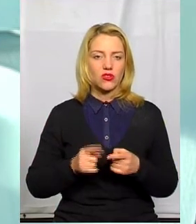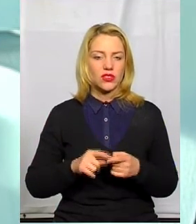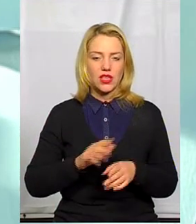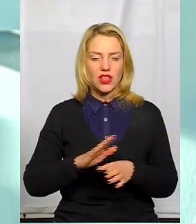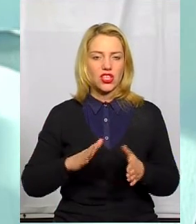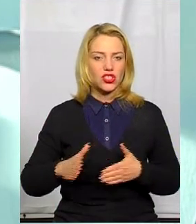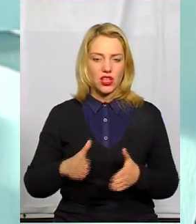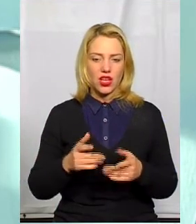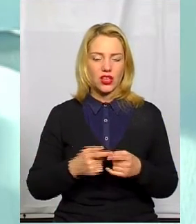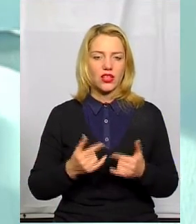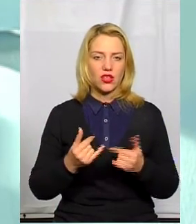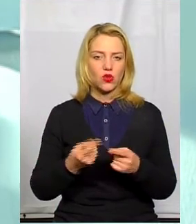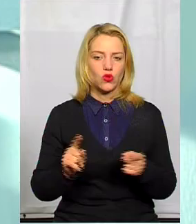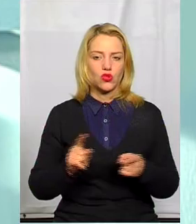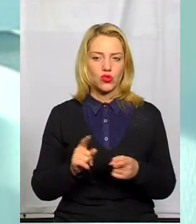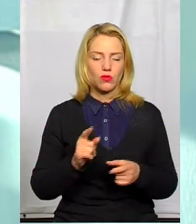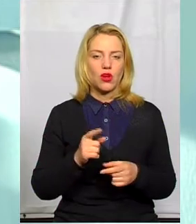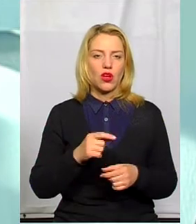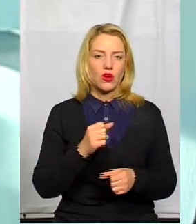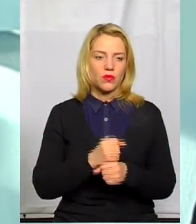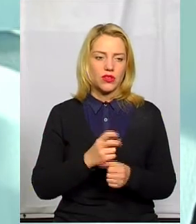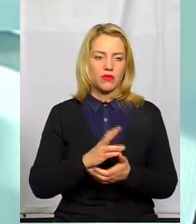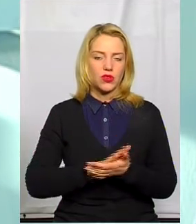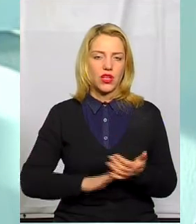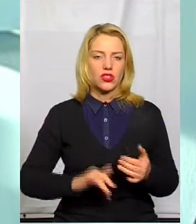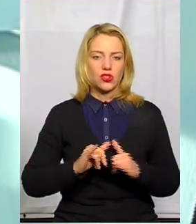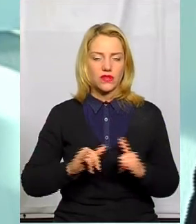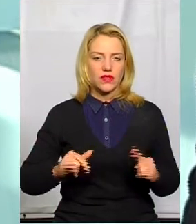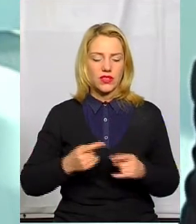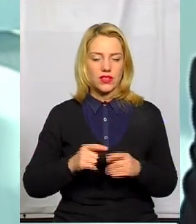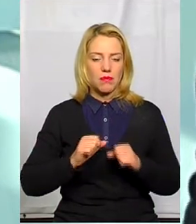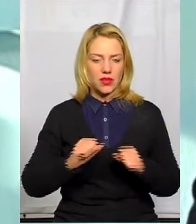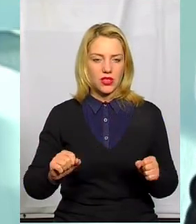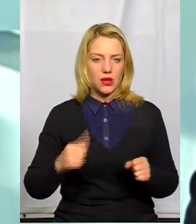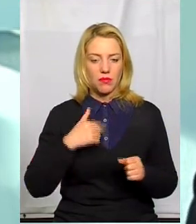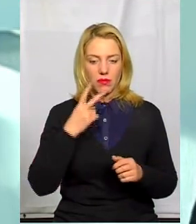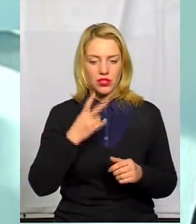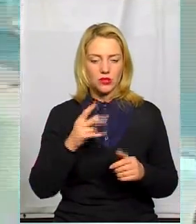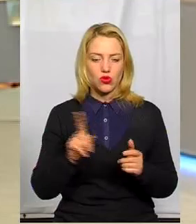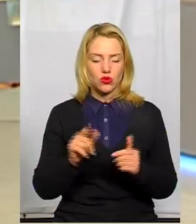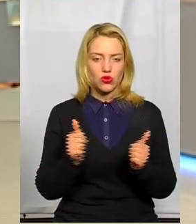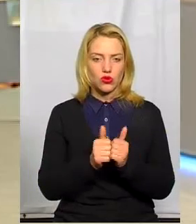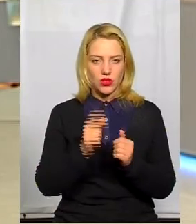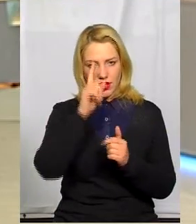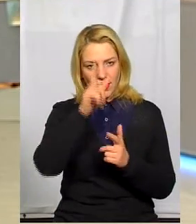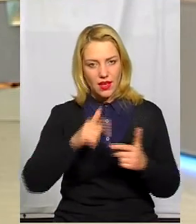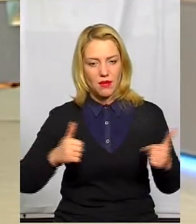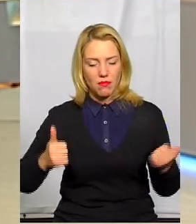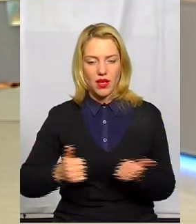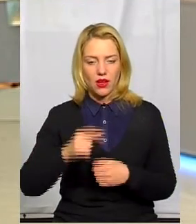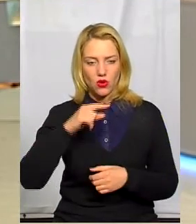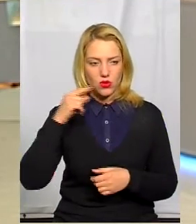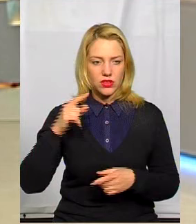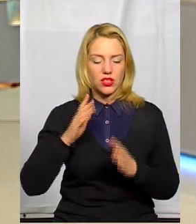для того, щоб говорити по-дальшому, розвивати оцей патріотизм, хоча ми бачимо сусідня імперія, Росія, значить, тільки таким